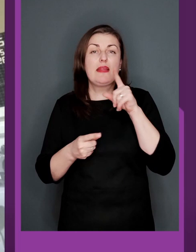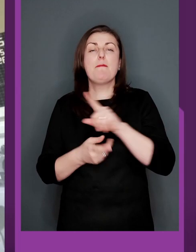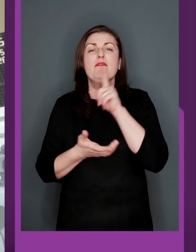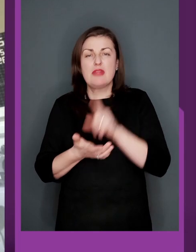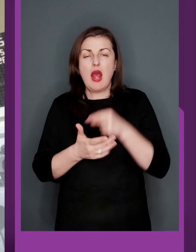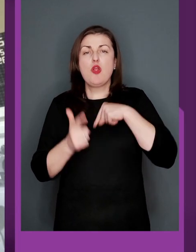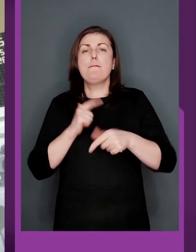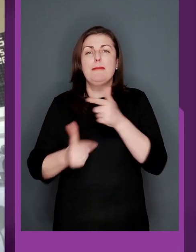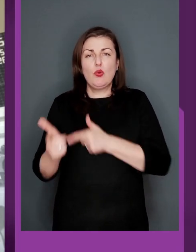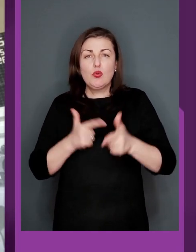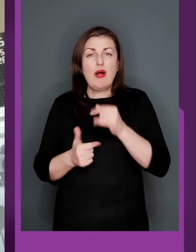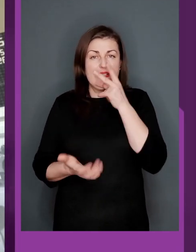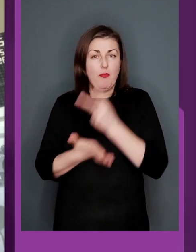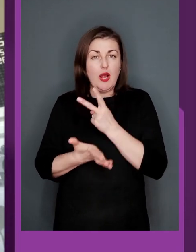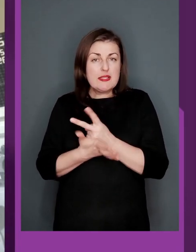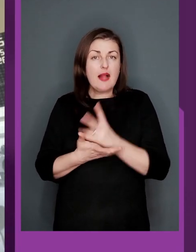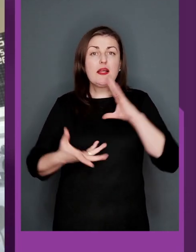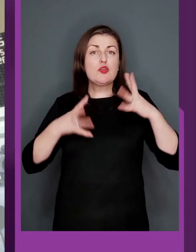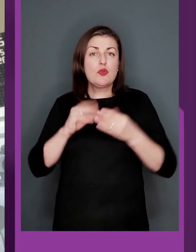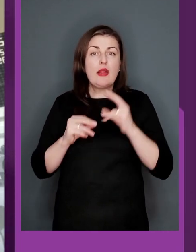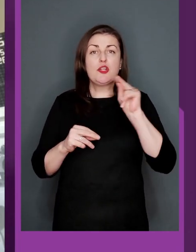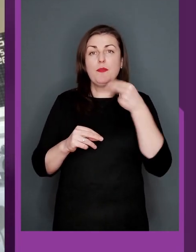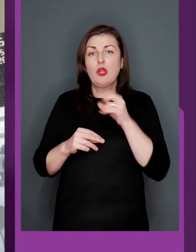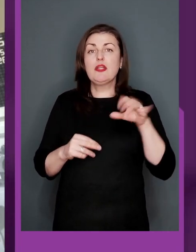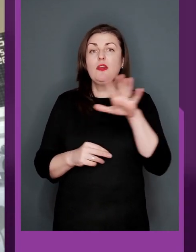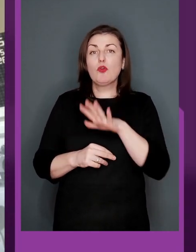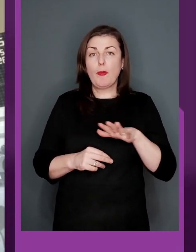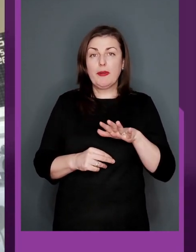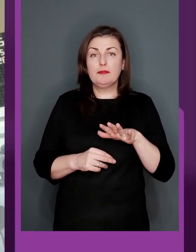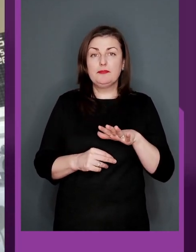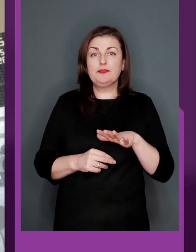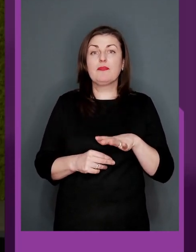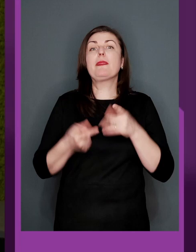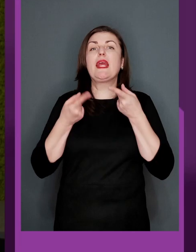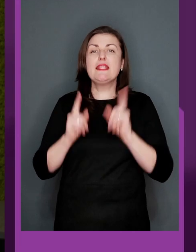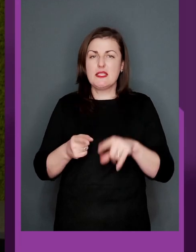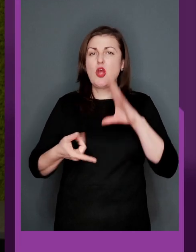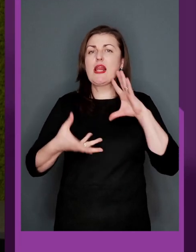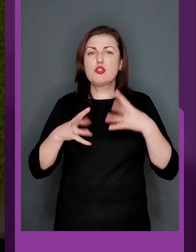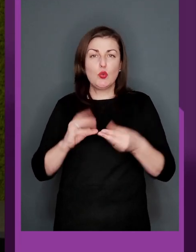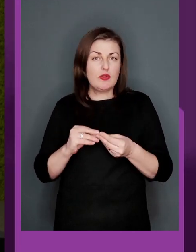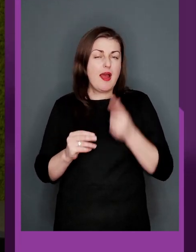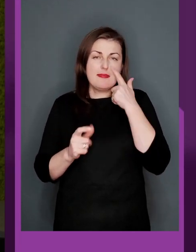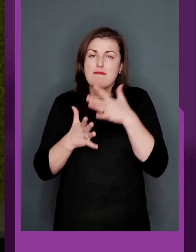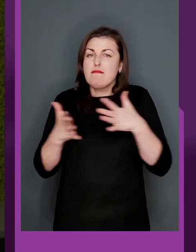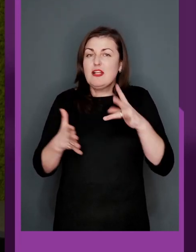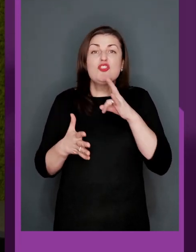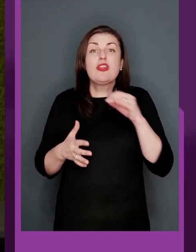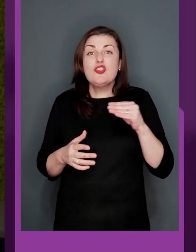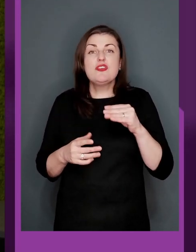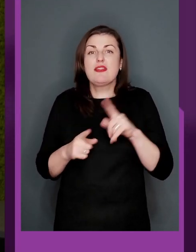ньому вдало підготувалися і показали результат на Чемпіонаті Європи. Дійсно, результат більш